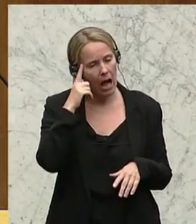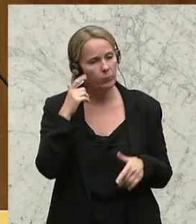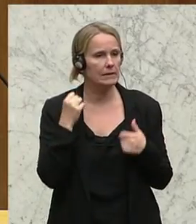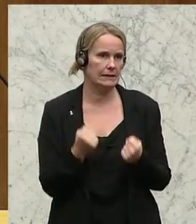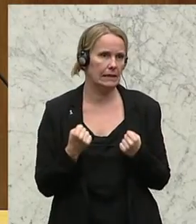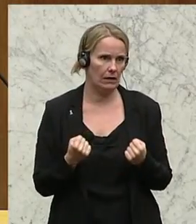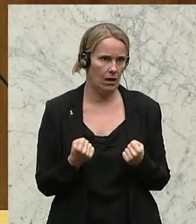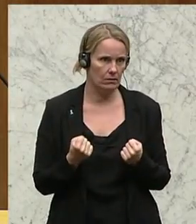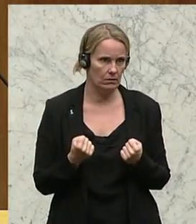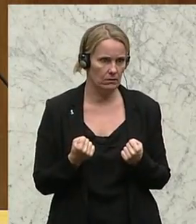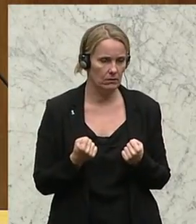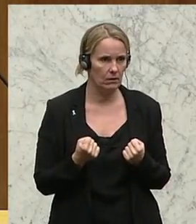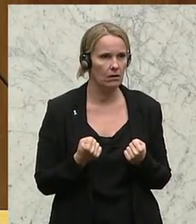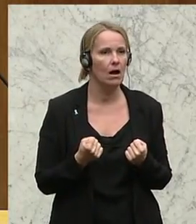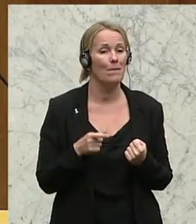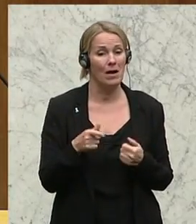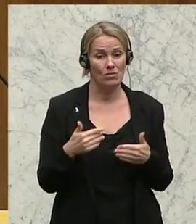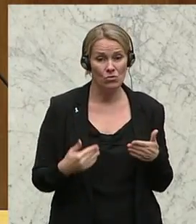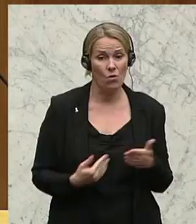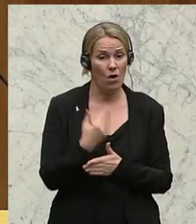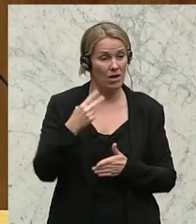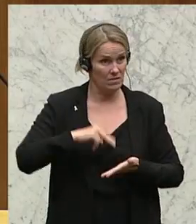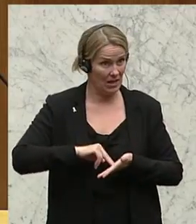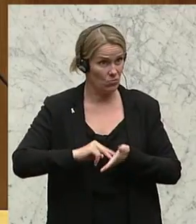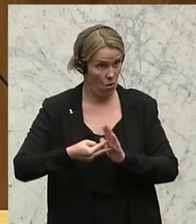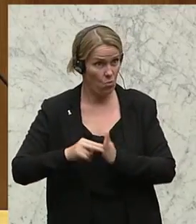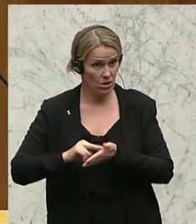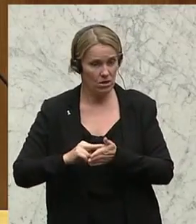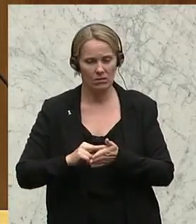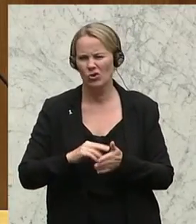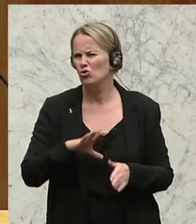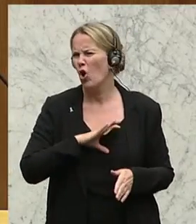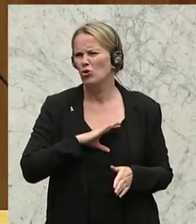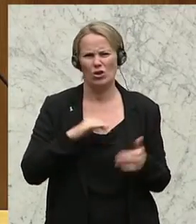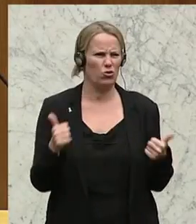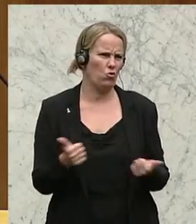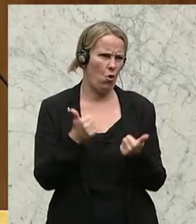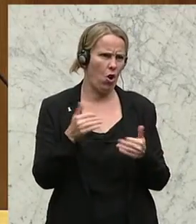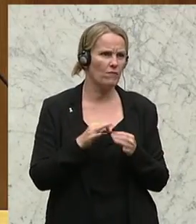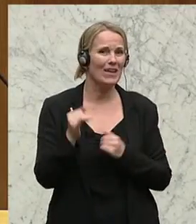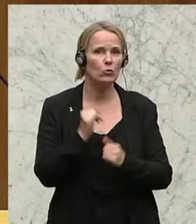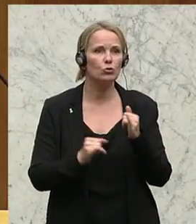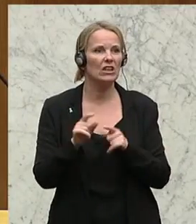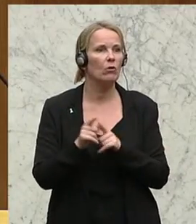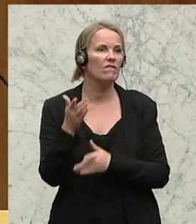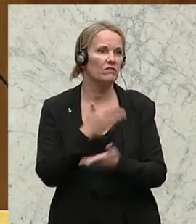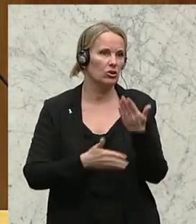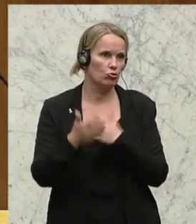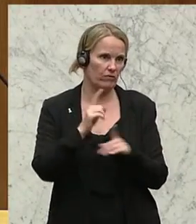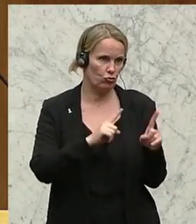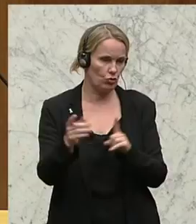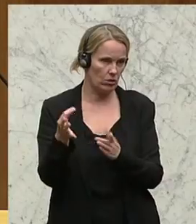Aber klar ist auch, dass diese neue Technologie tolle Chancen für den Industrie- und Wirtschaftsstandort bietet,